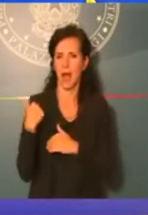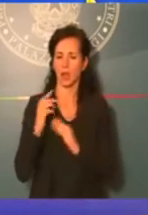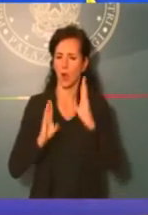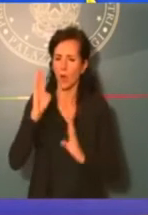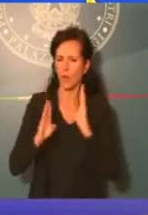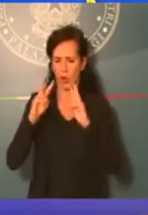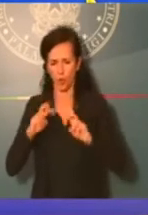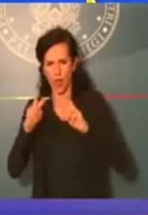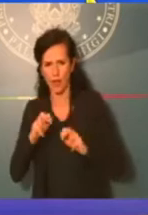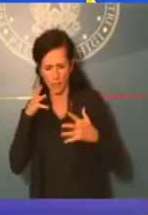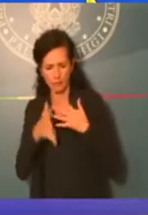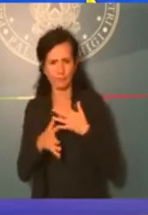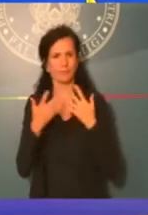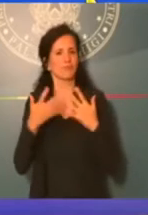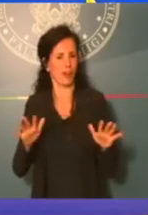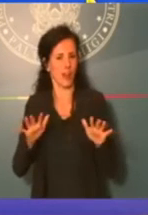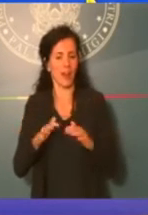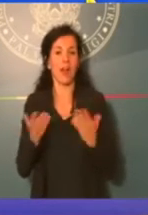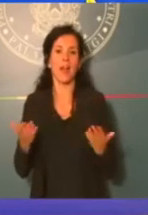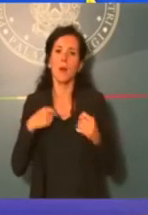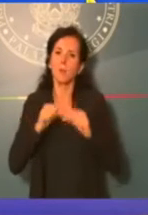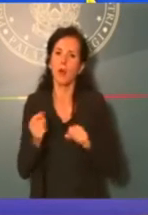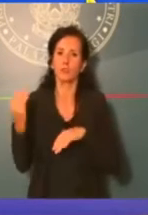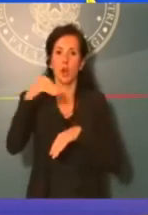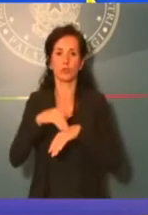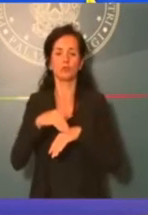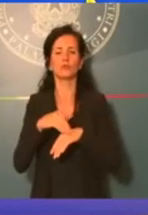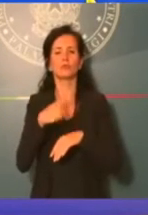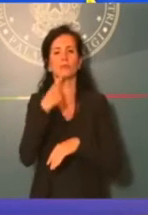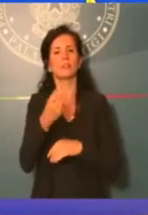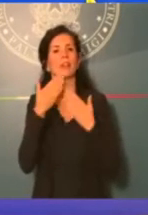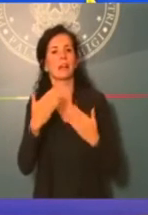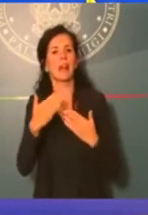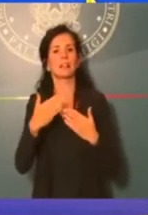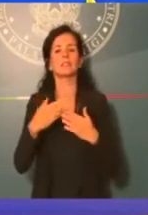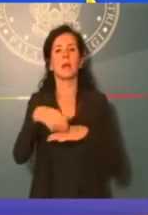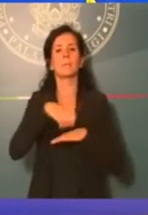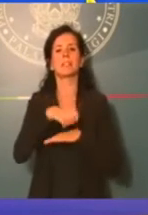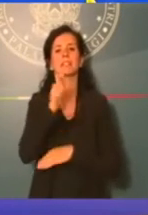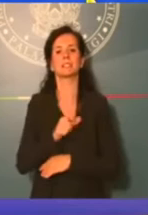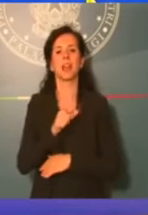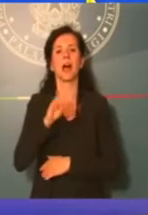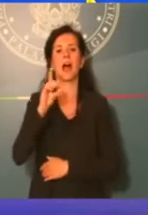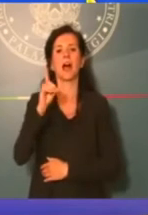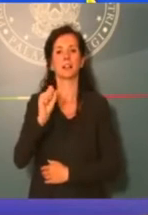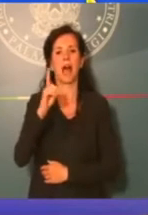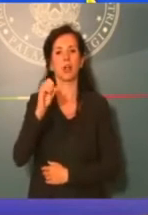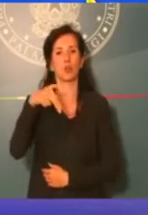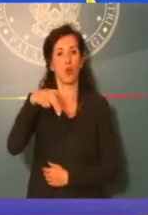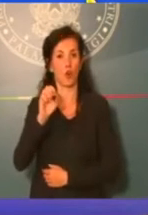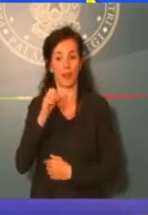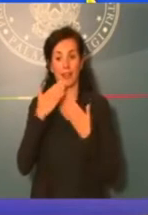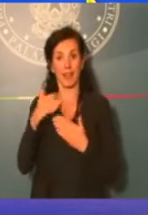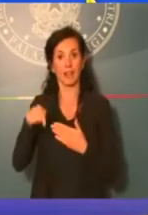approfondimenti. Permettetemi di ringraziare in particolare la Ministra della Pubblica Amministrazione, Fabiana Dadone, che oggi è